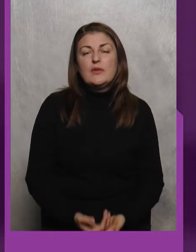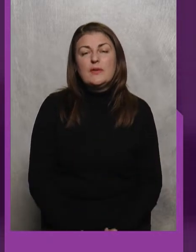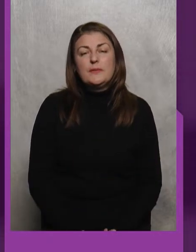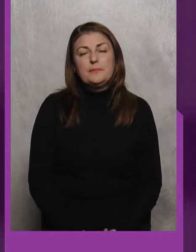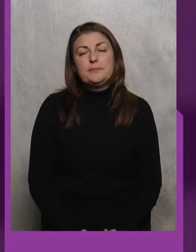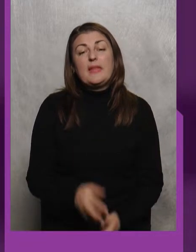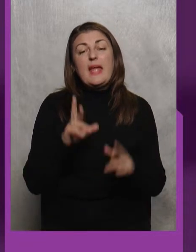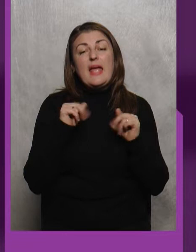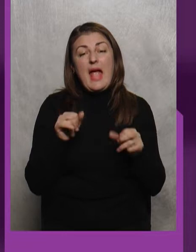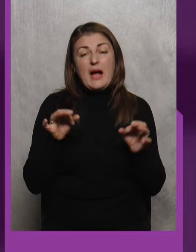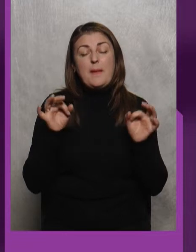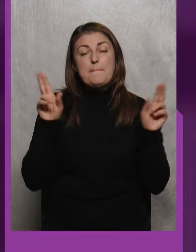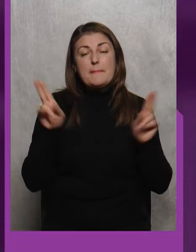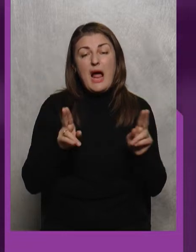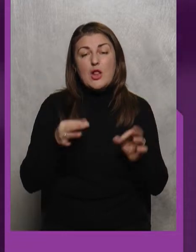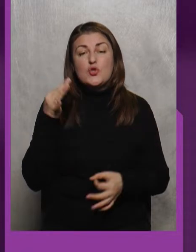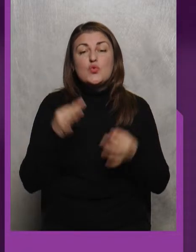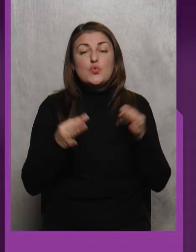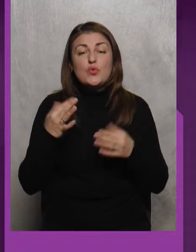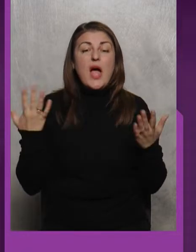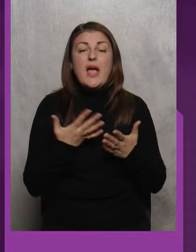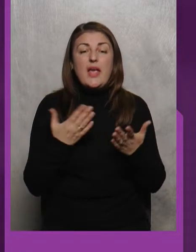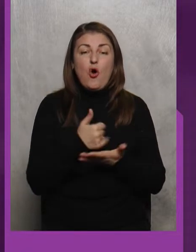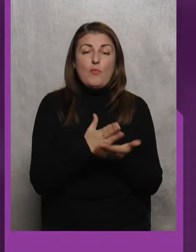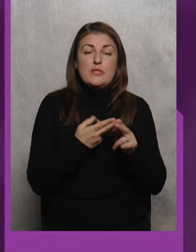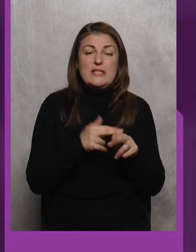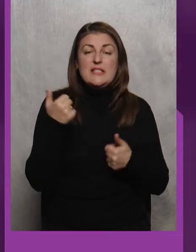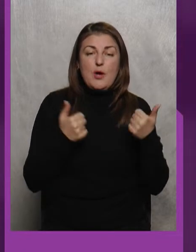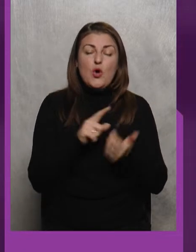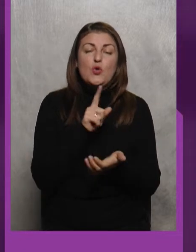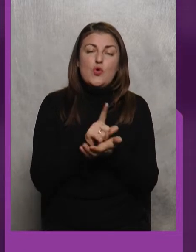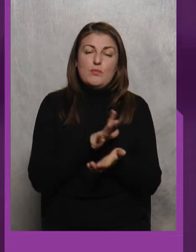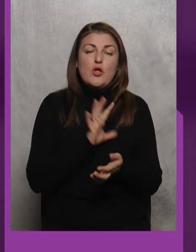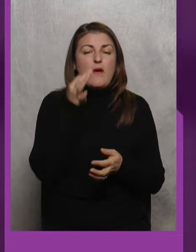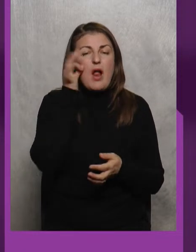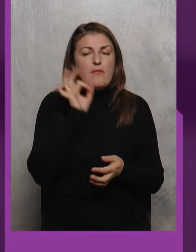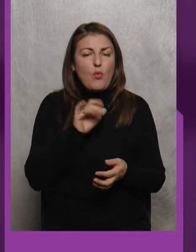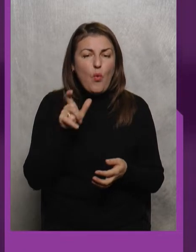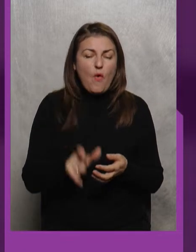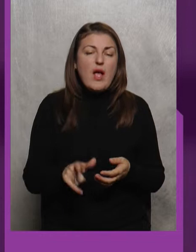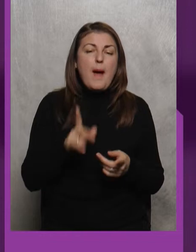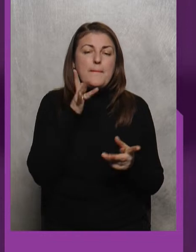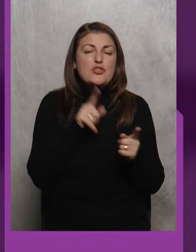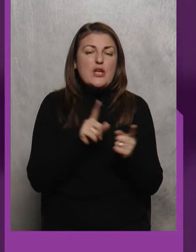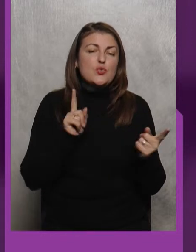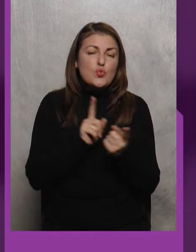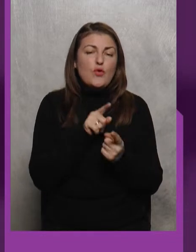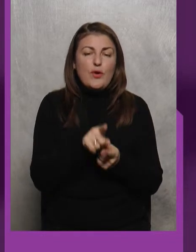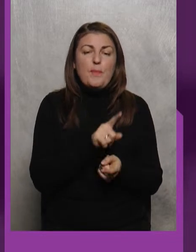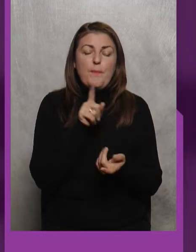Утримання Япон Японсь Японсь Японсь Дуже Будь Кваліфіковані Під час Суточки Він Довжен